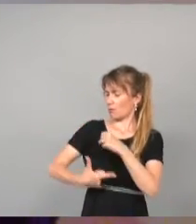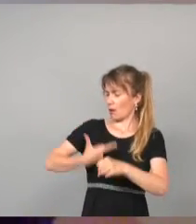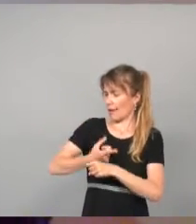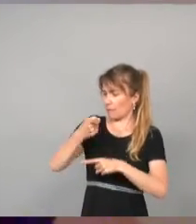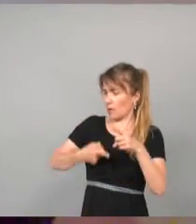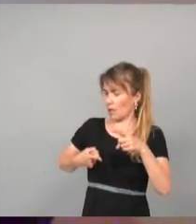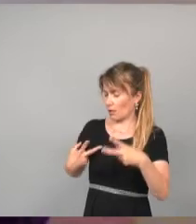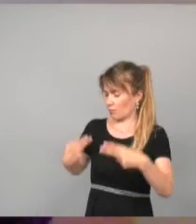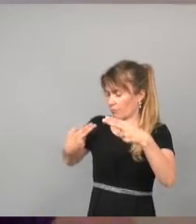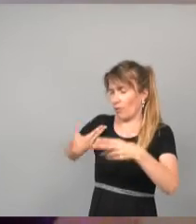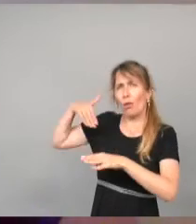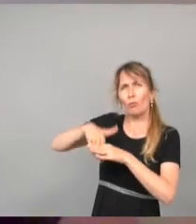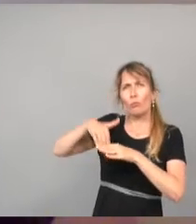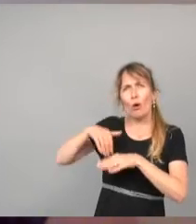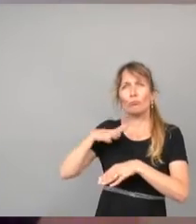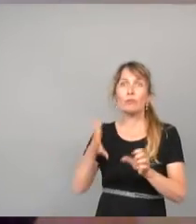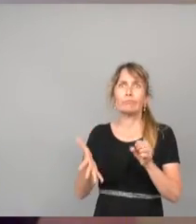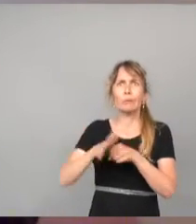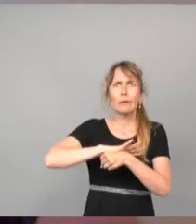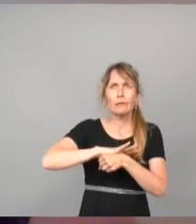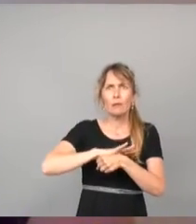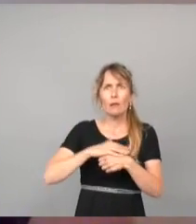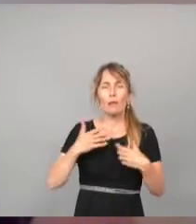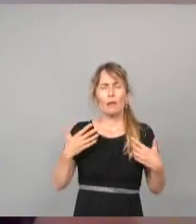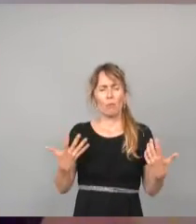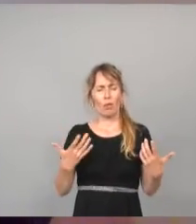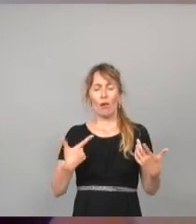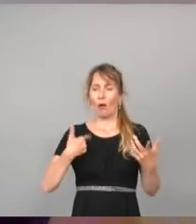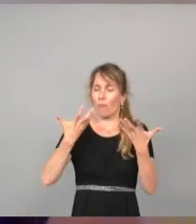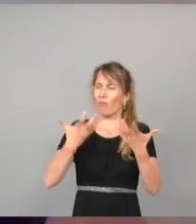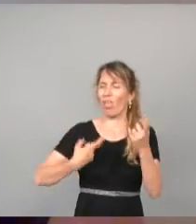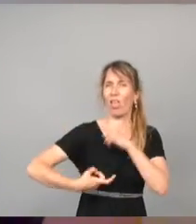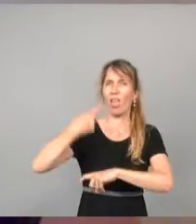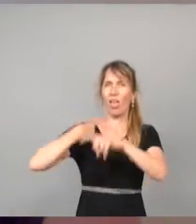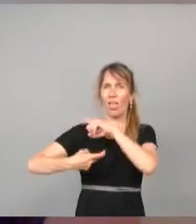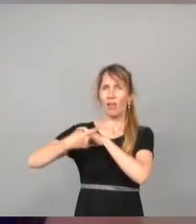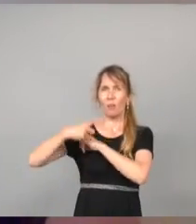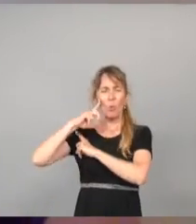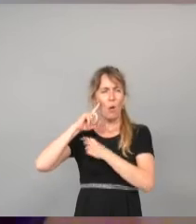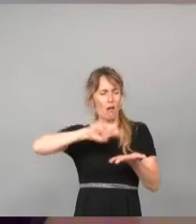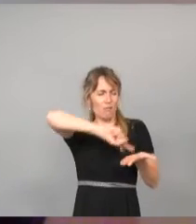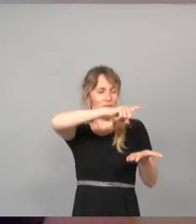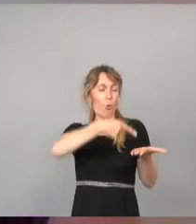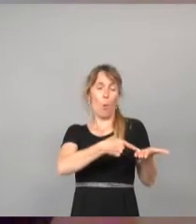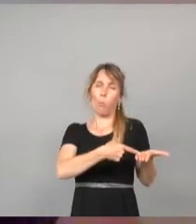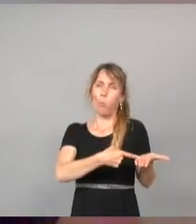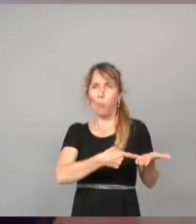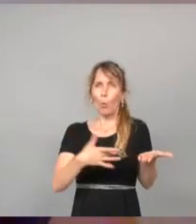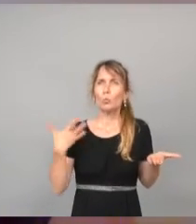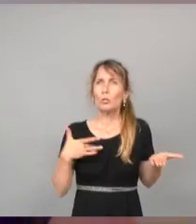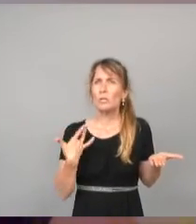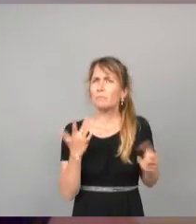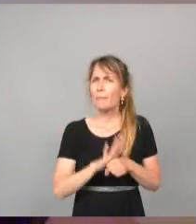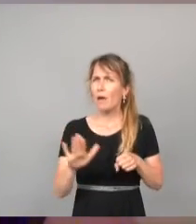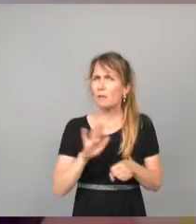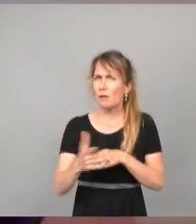sanitaire, vous décidez de revenir en arrière au motif que ce fonds n'est pas assez utilisé. Vous en affaiblissez donc très fortement l